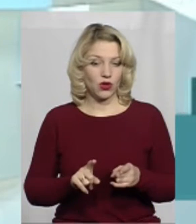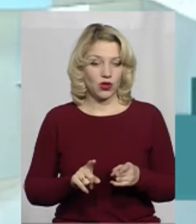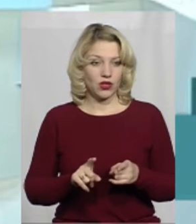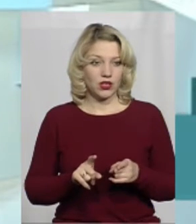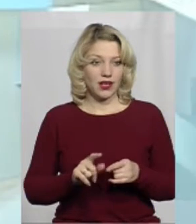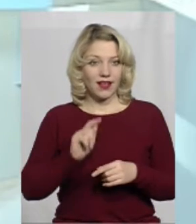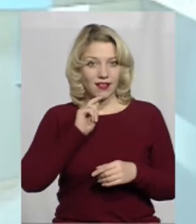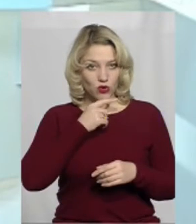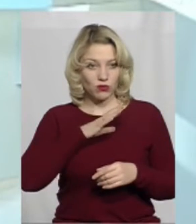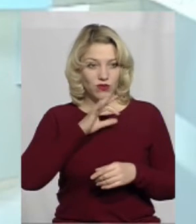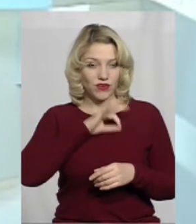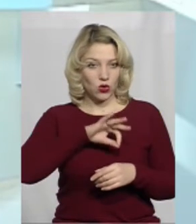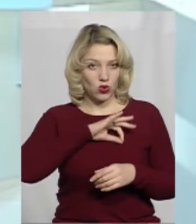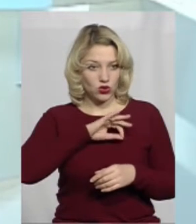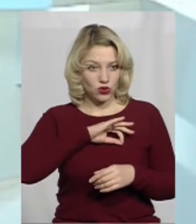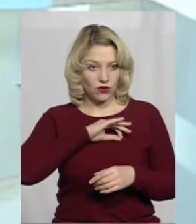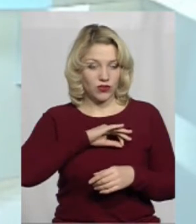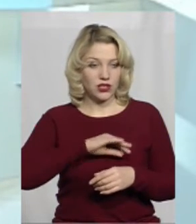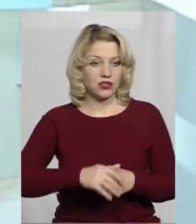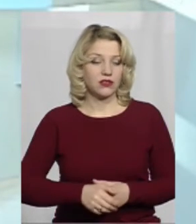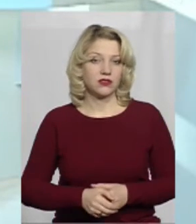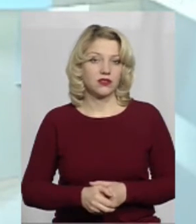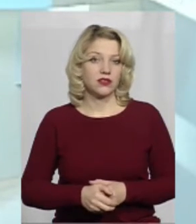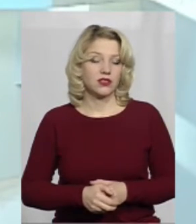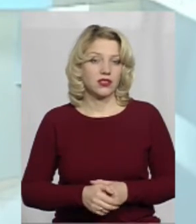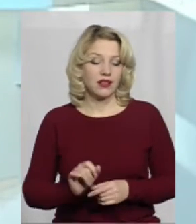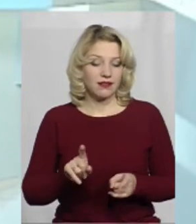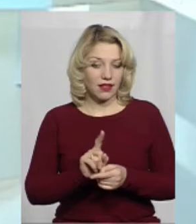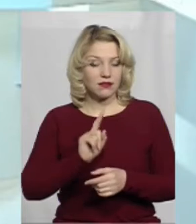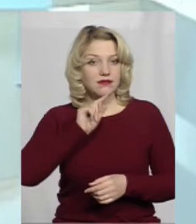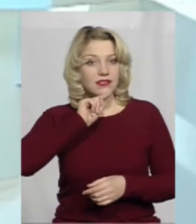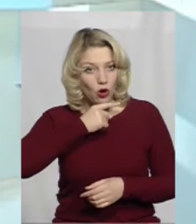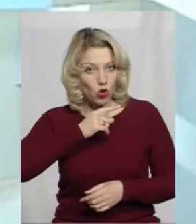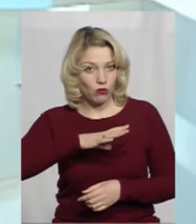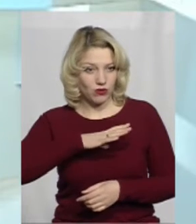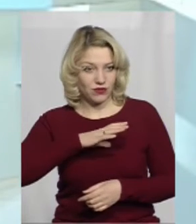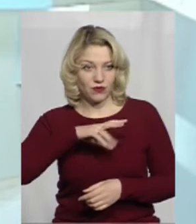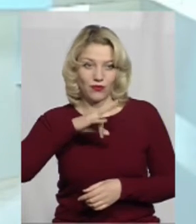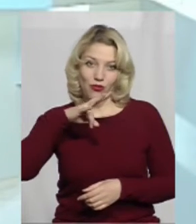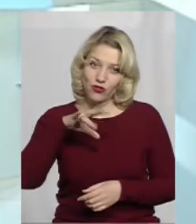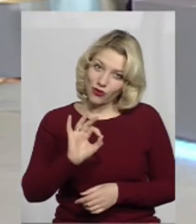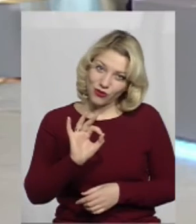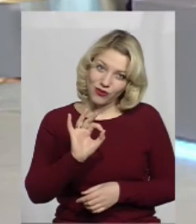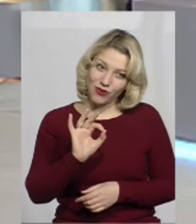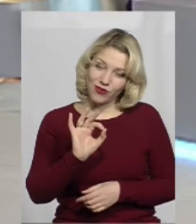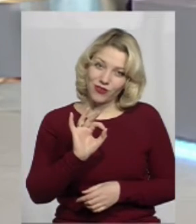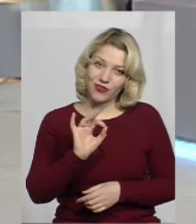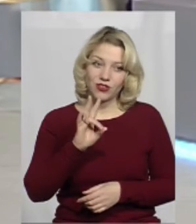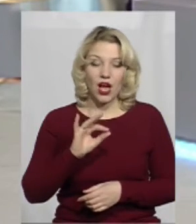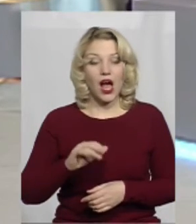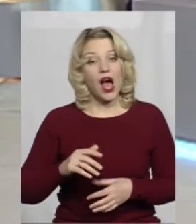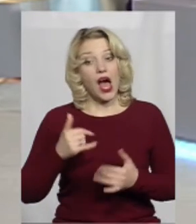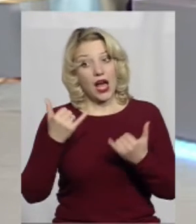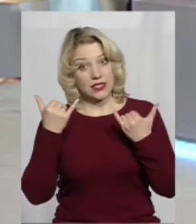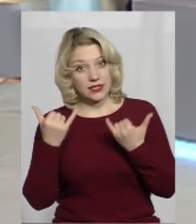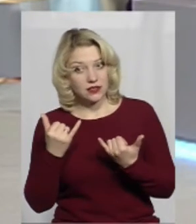економно використовувала, і таким чином зекономила ці кошти субсидії. Ось тепер має людина відчути. тепер